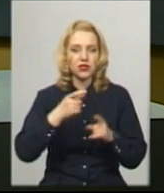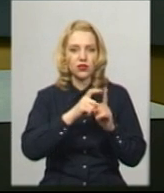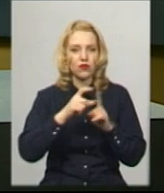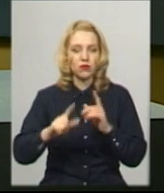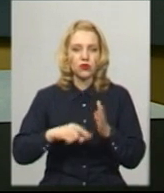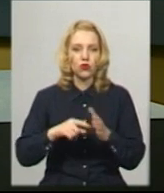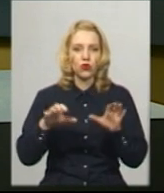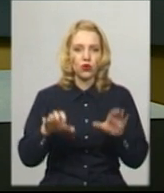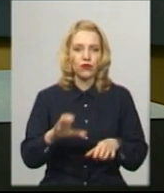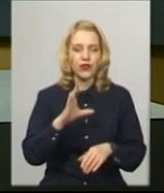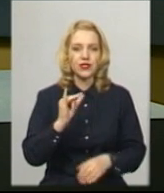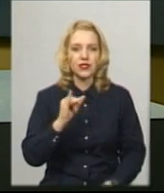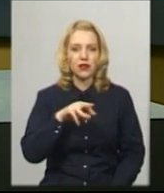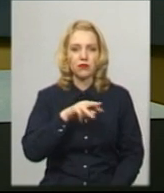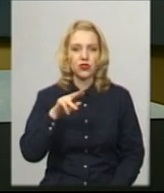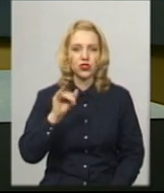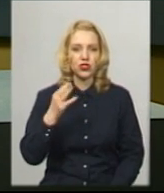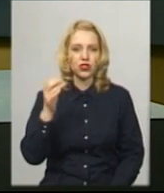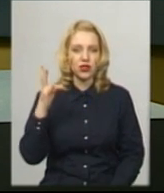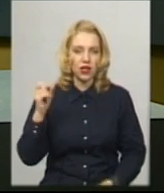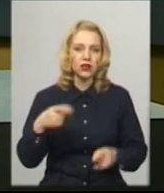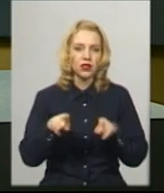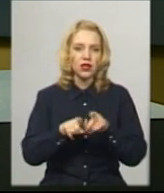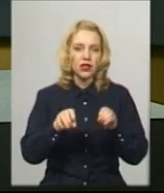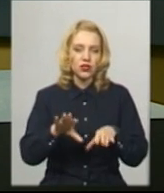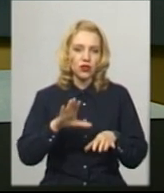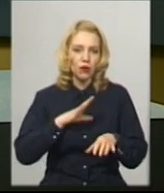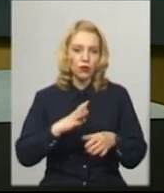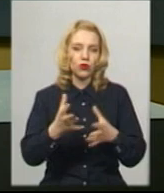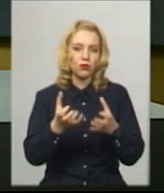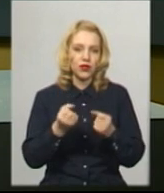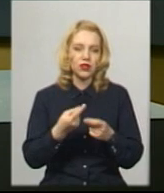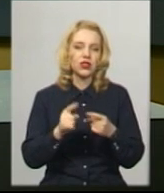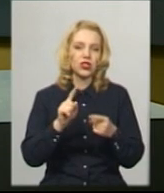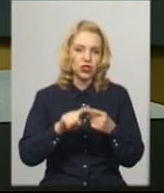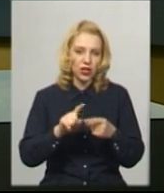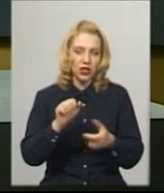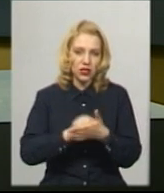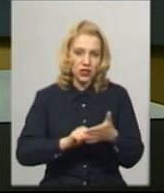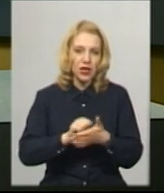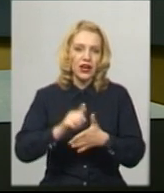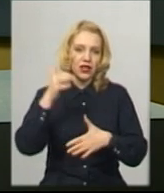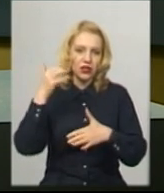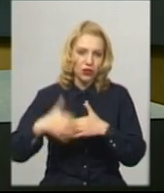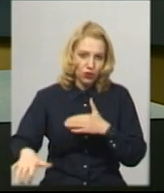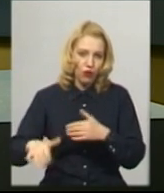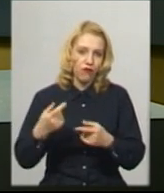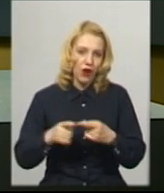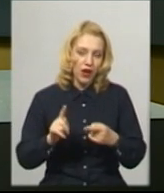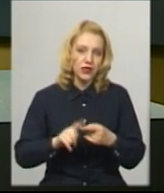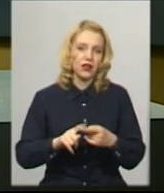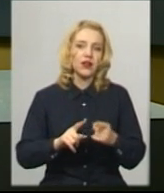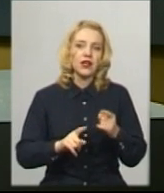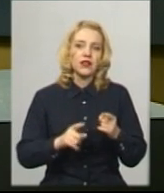міського голови Олександра Семчишина, таке рішення було прийнято через ігнорування обмежувальних засобів, заходів, які діяли з початку